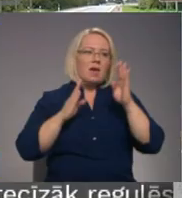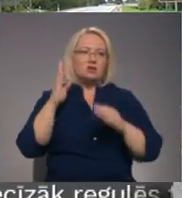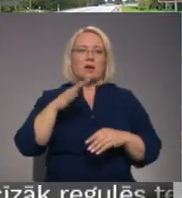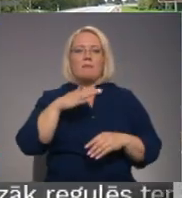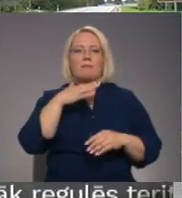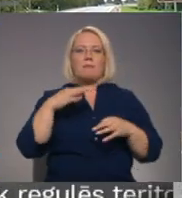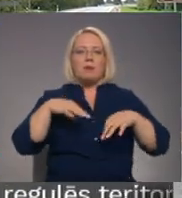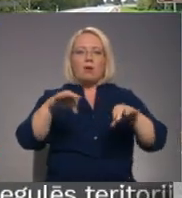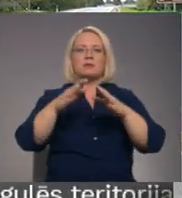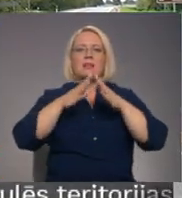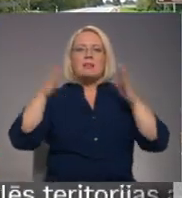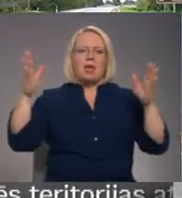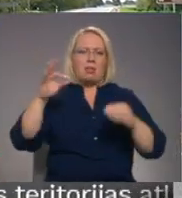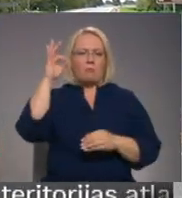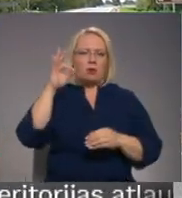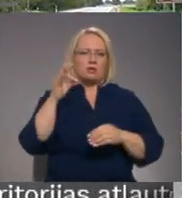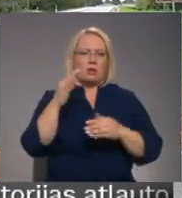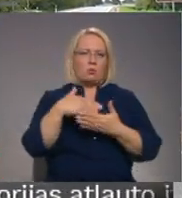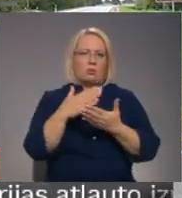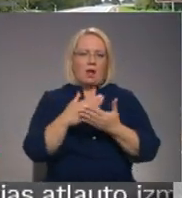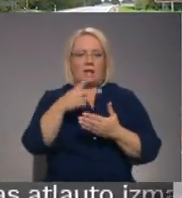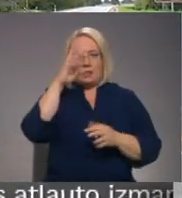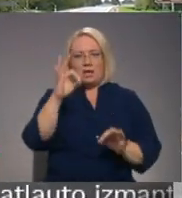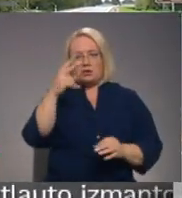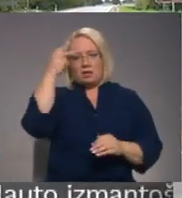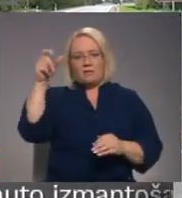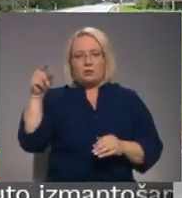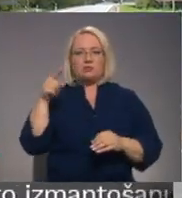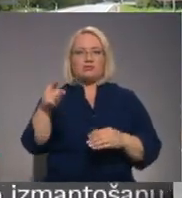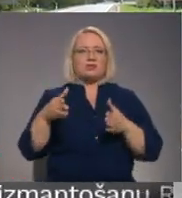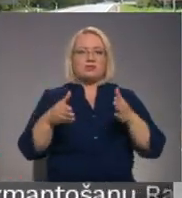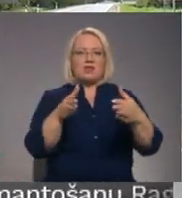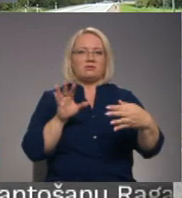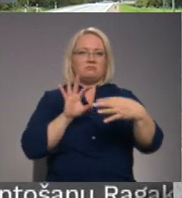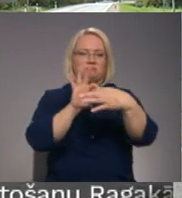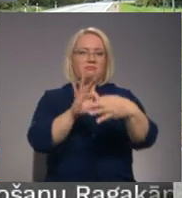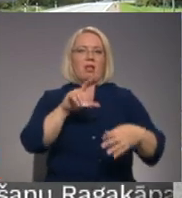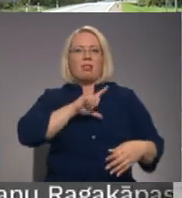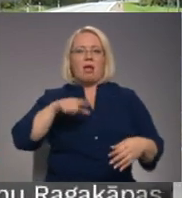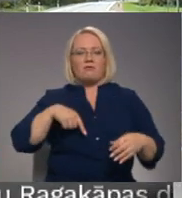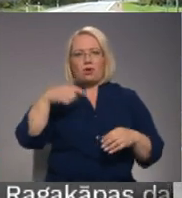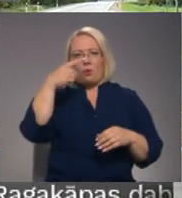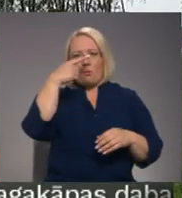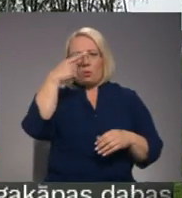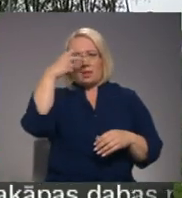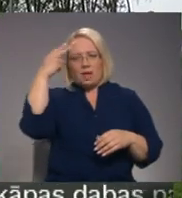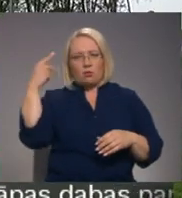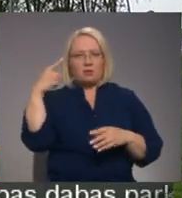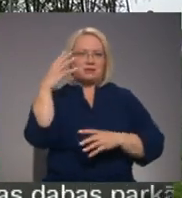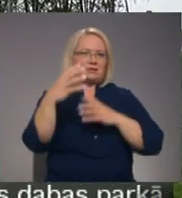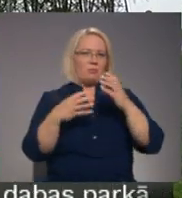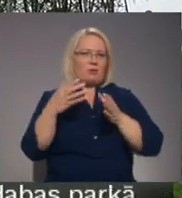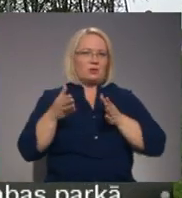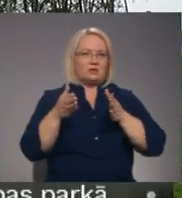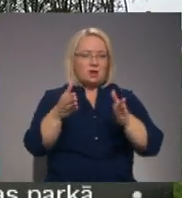procentu daļu, kas ir lietuvieši. Šīs ceļas savieno Latviju ar Lietuvu, un tas ir būtiski arī startotiski. Šogad